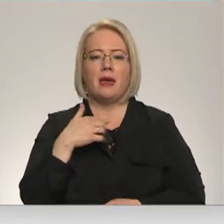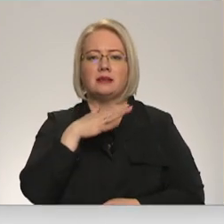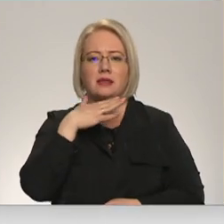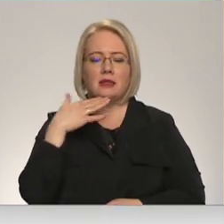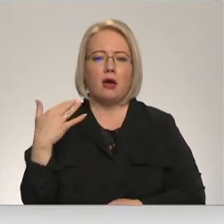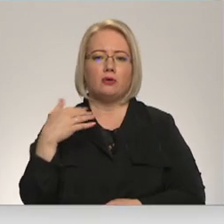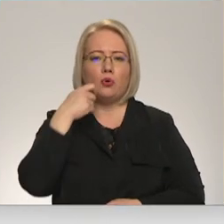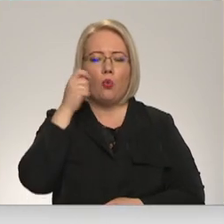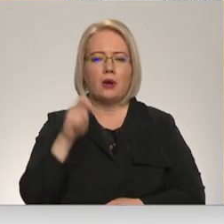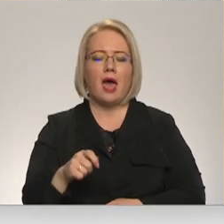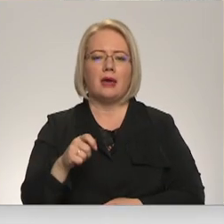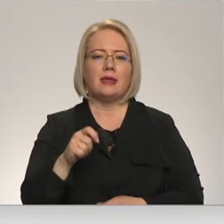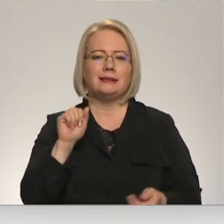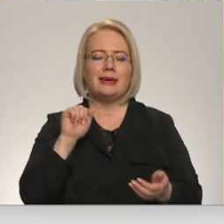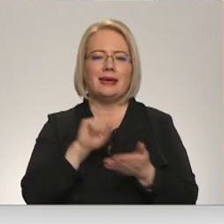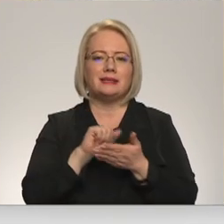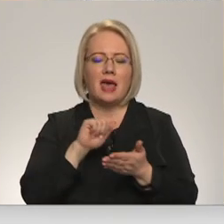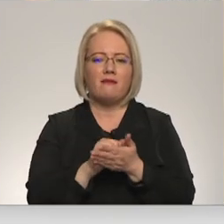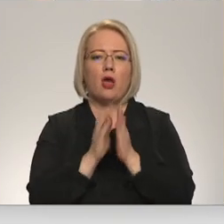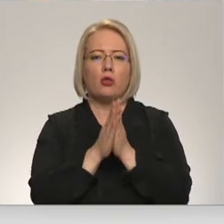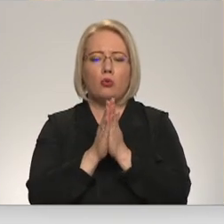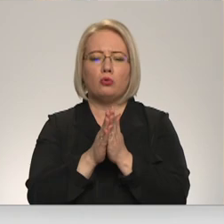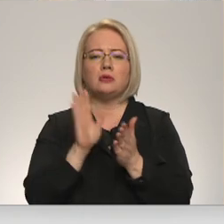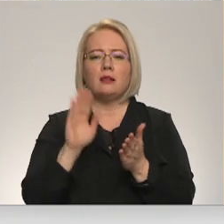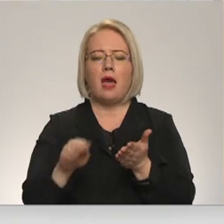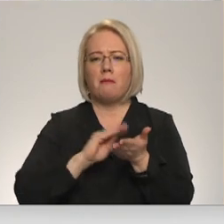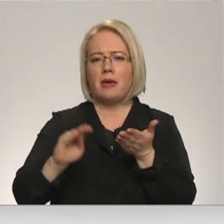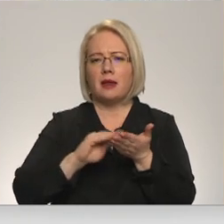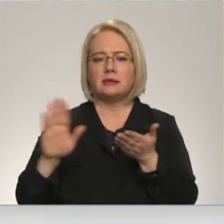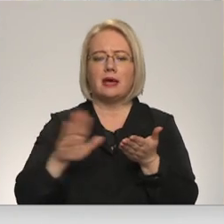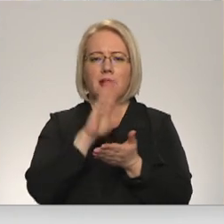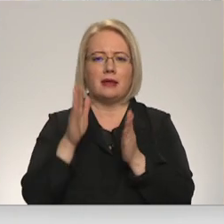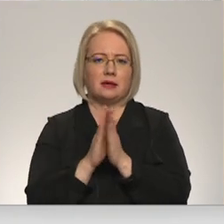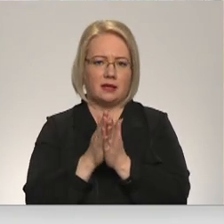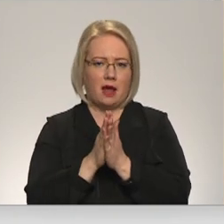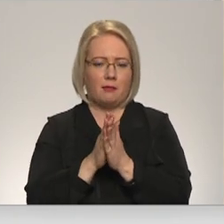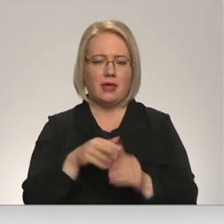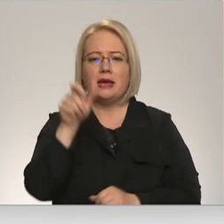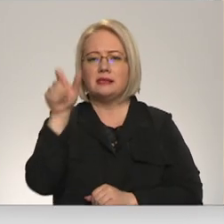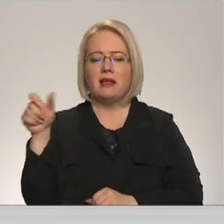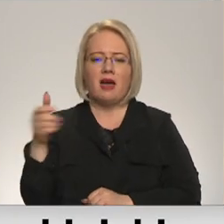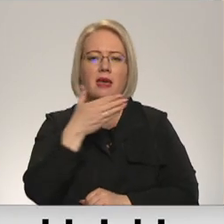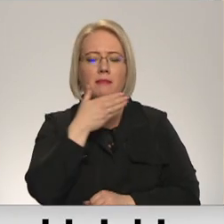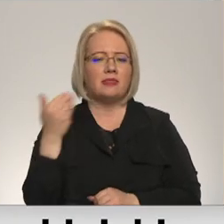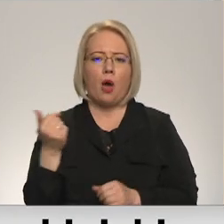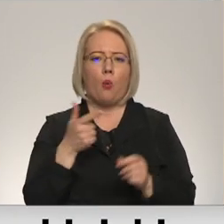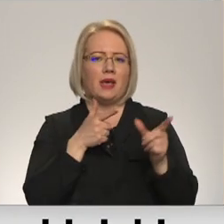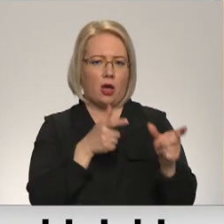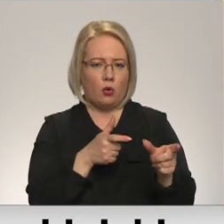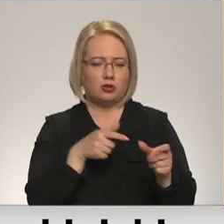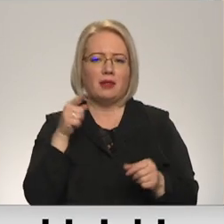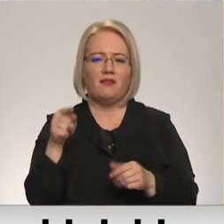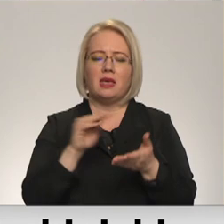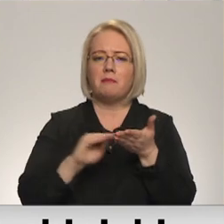lūd, lai cilvēki pierakstītu savas dienas grāmatas pierakstus. Jā, cilvēkiem nav ieroči, bet viņi varētu pierakstīt savas